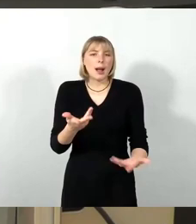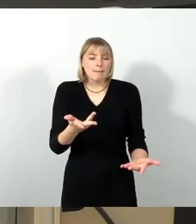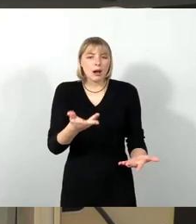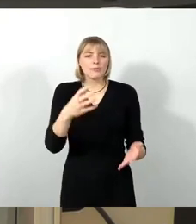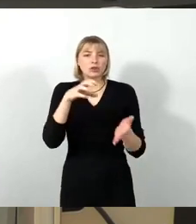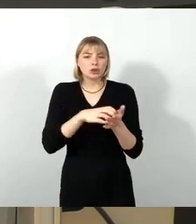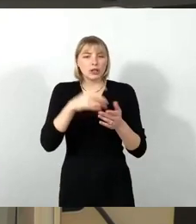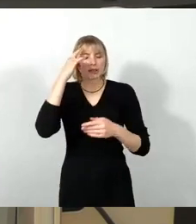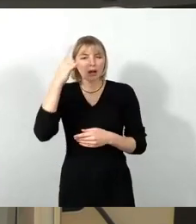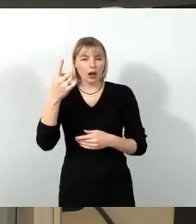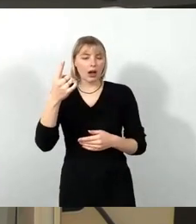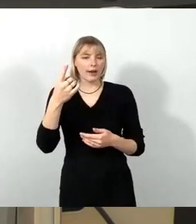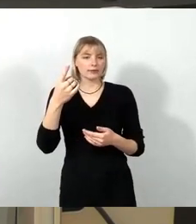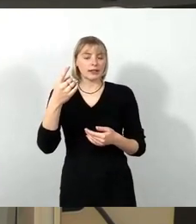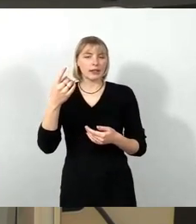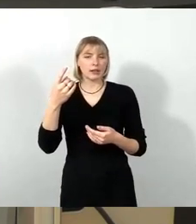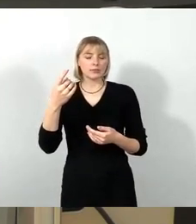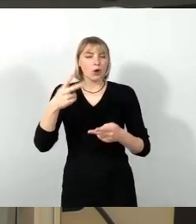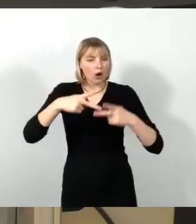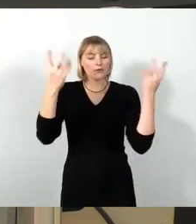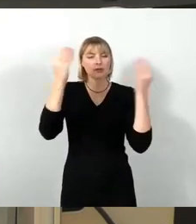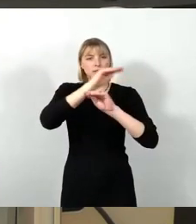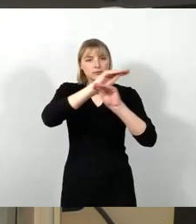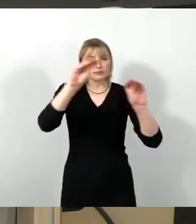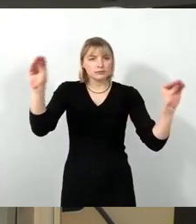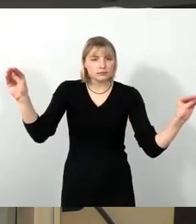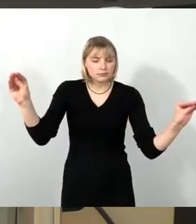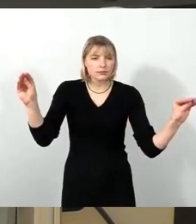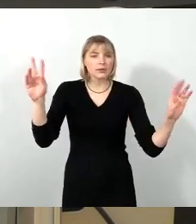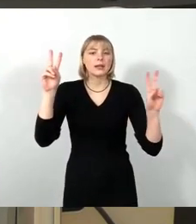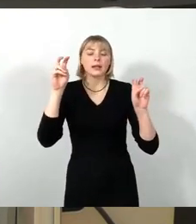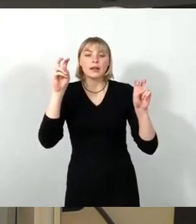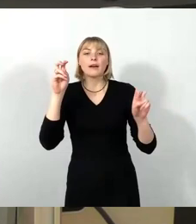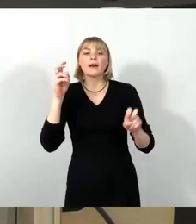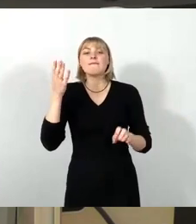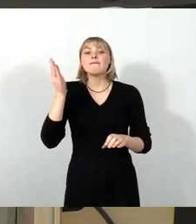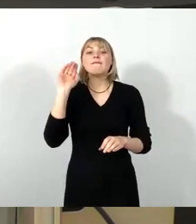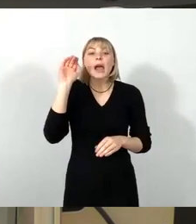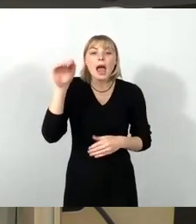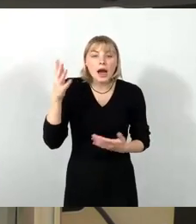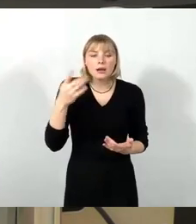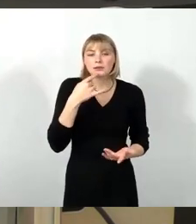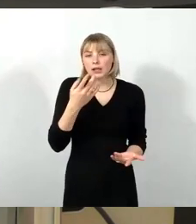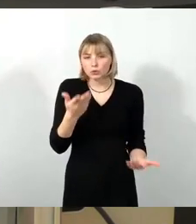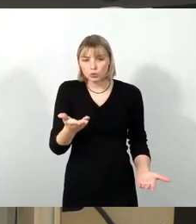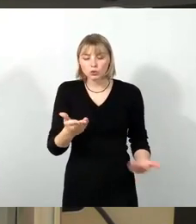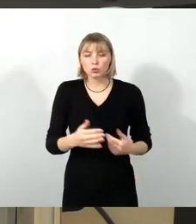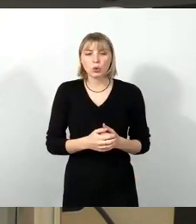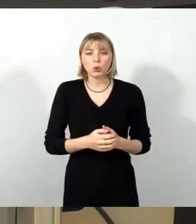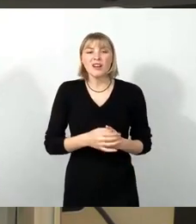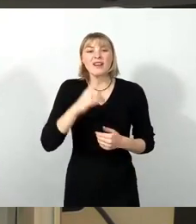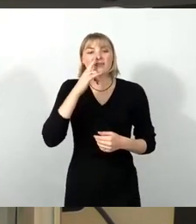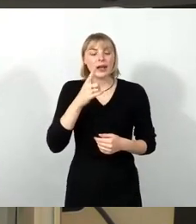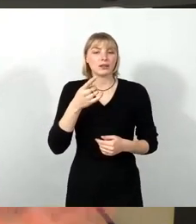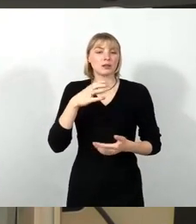gäbe dieser Stadtrat, ich wähle nochmal ganz bewusst optimistisch den Konjunktiv, gäbe dieser Stadtrat, wenn er heute sagt,